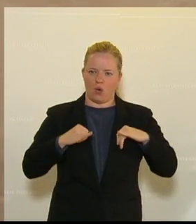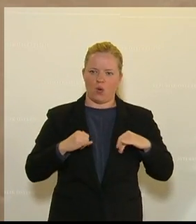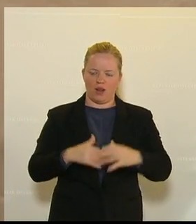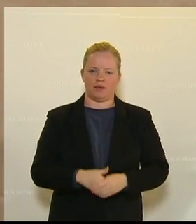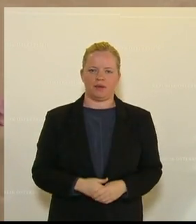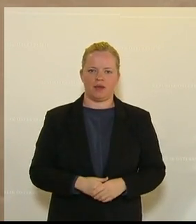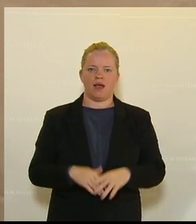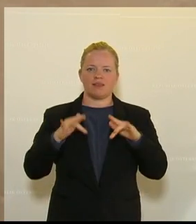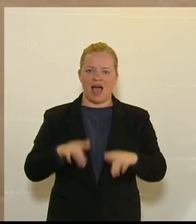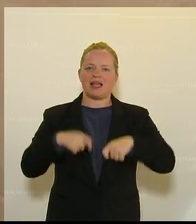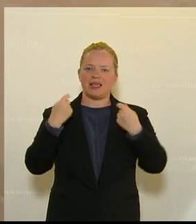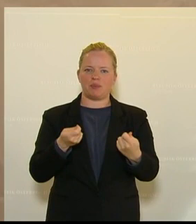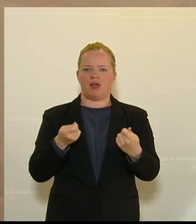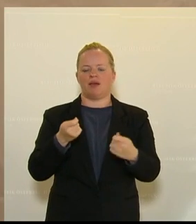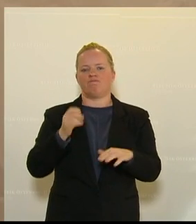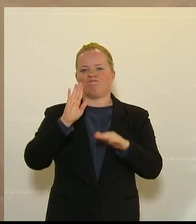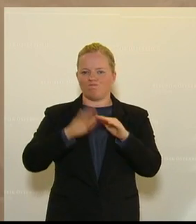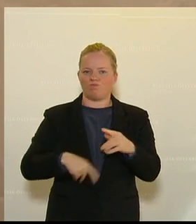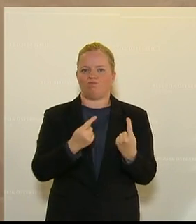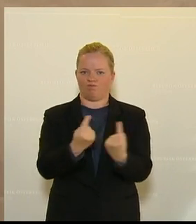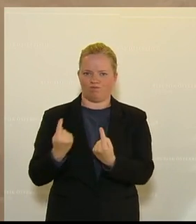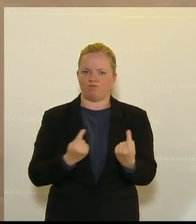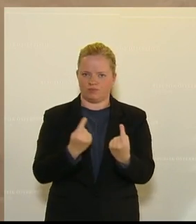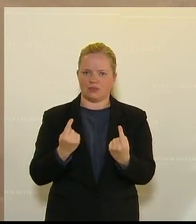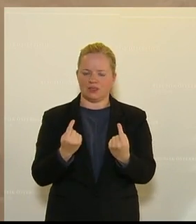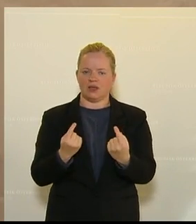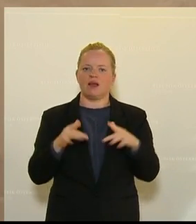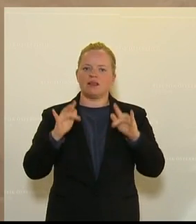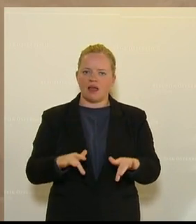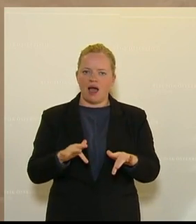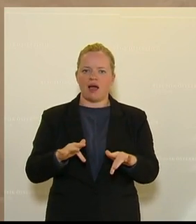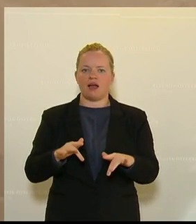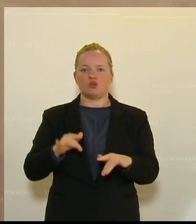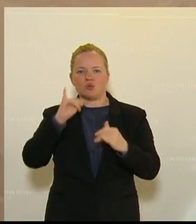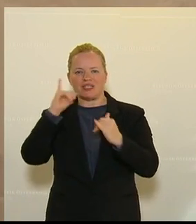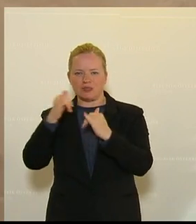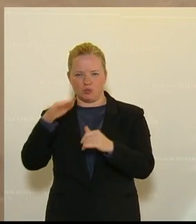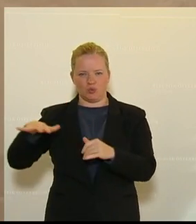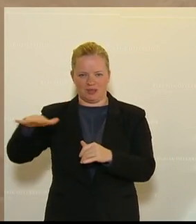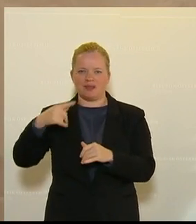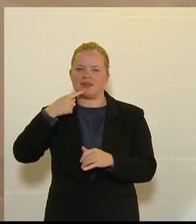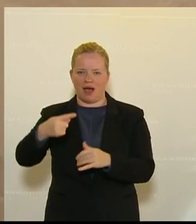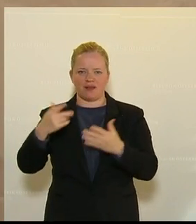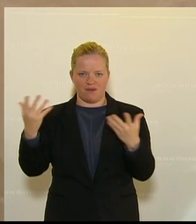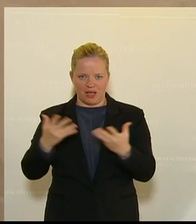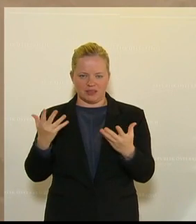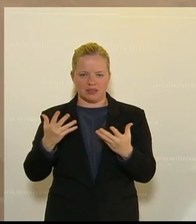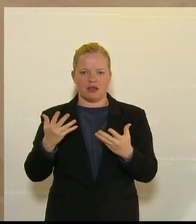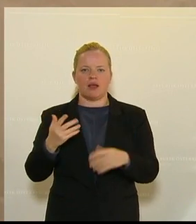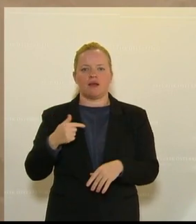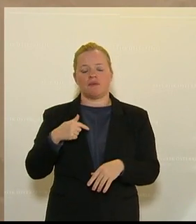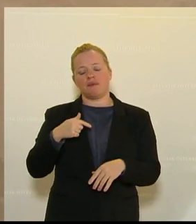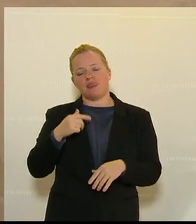ein Worst-Case-Szenario, wo die Brodinger Tourismusberatung sagt, dass im Worst-Case-Szenario die